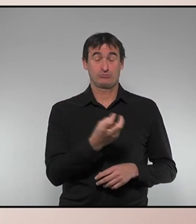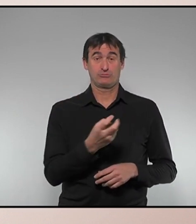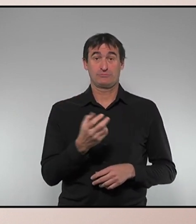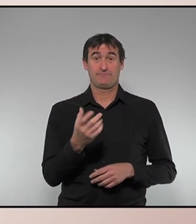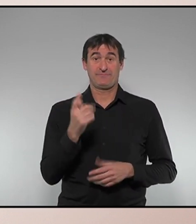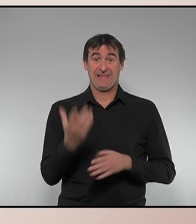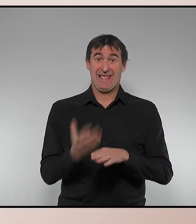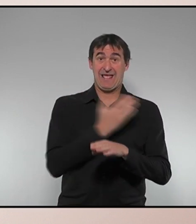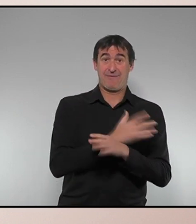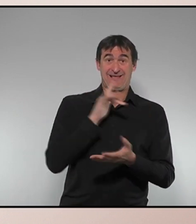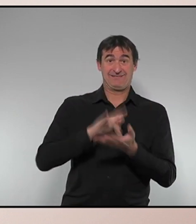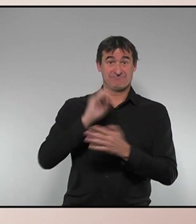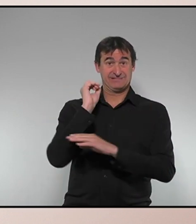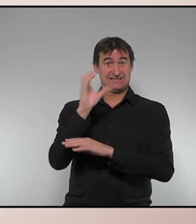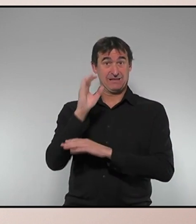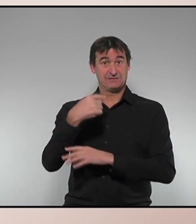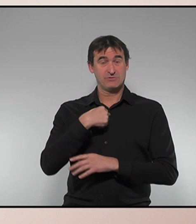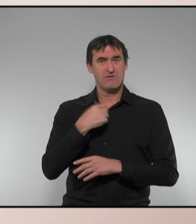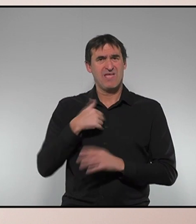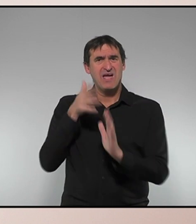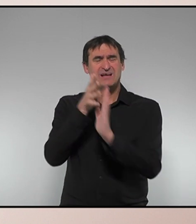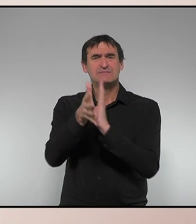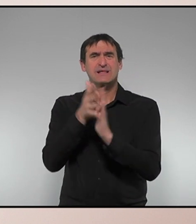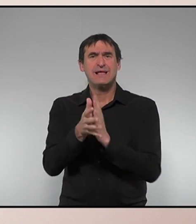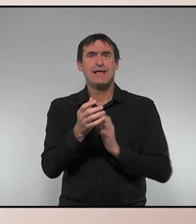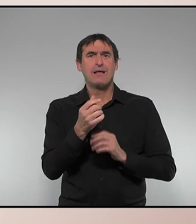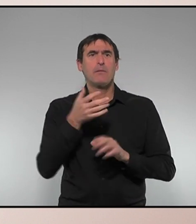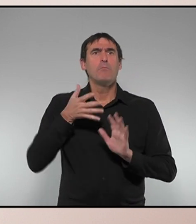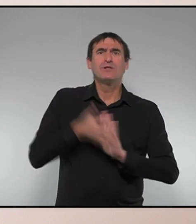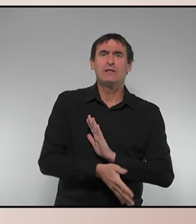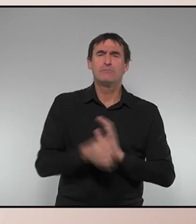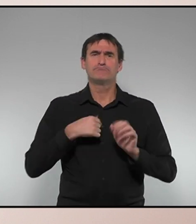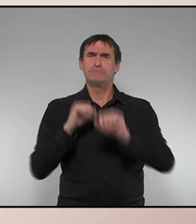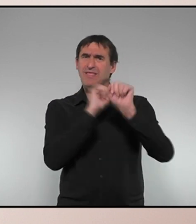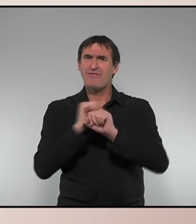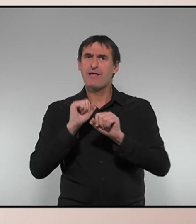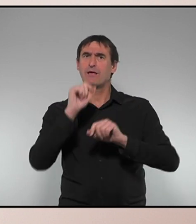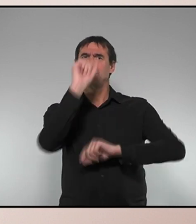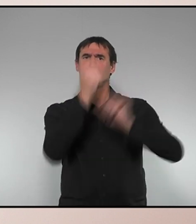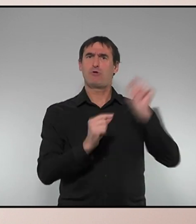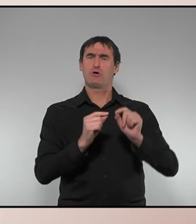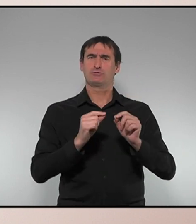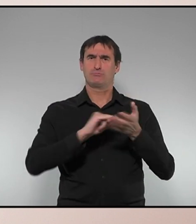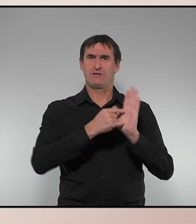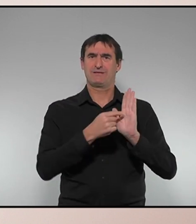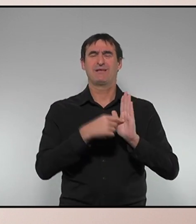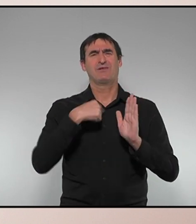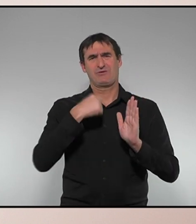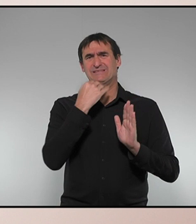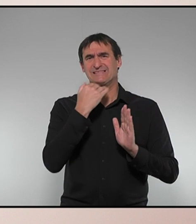he explicat algunes de les raons que ens porten a defensar el projecte de pressupost. Jo sé que l'haurem de construir a través de consensos i d'acords